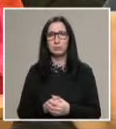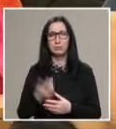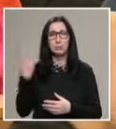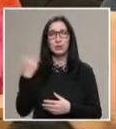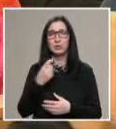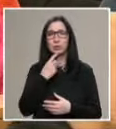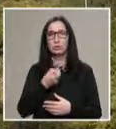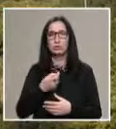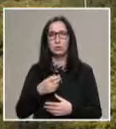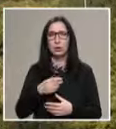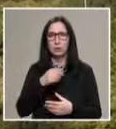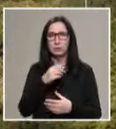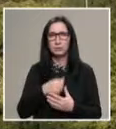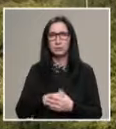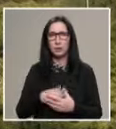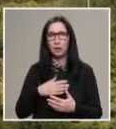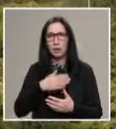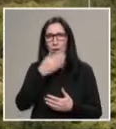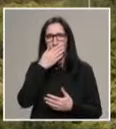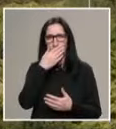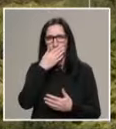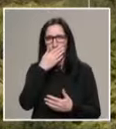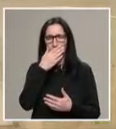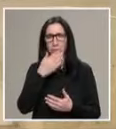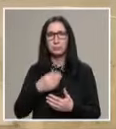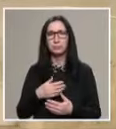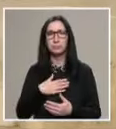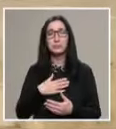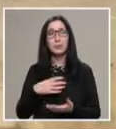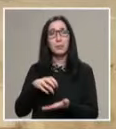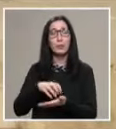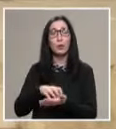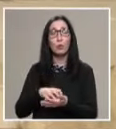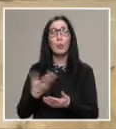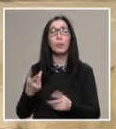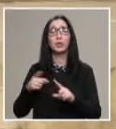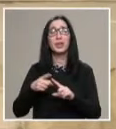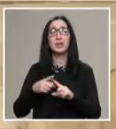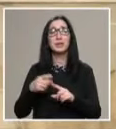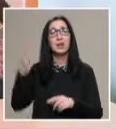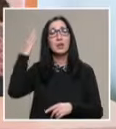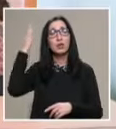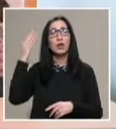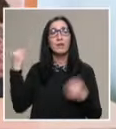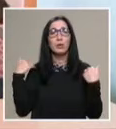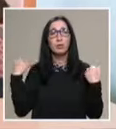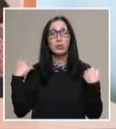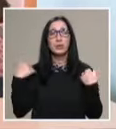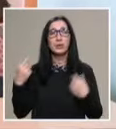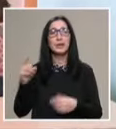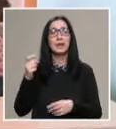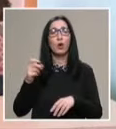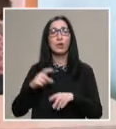Миналата година имахме две такива групи студенти и преподаватели от Тараклийския държавен университет Григорий